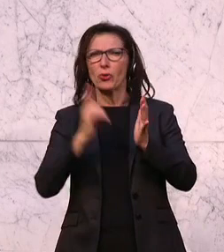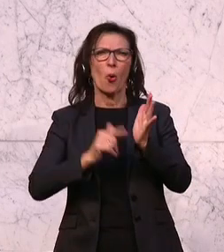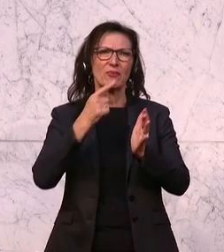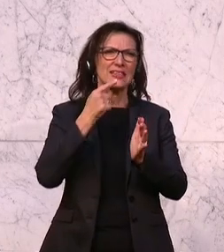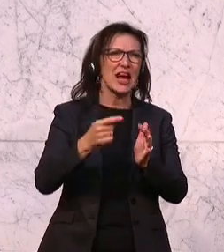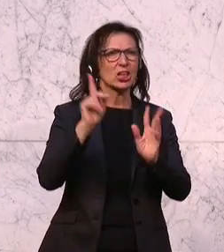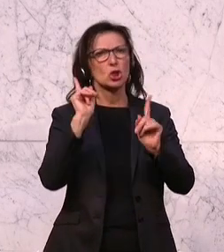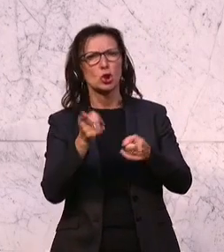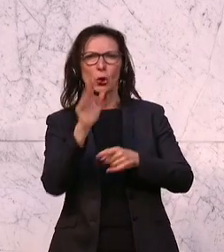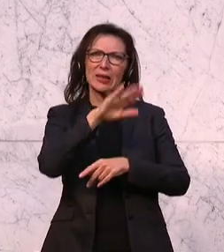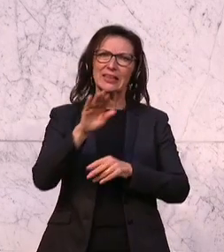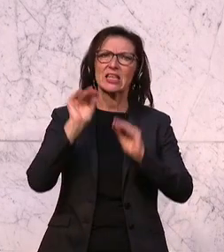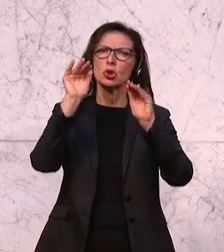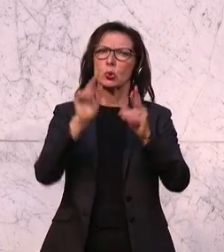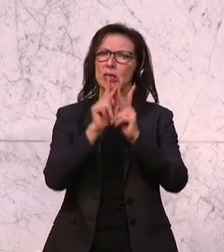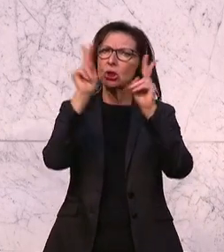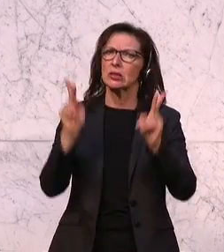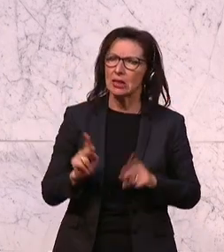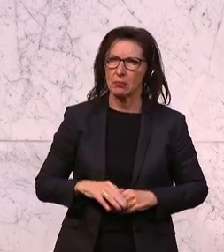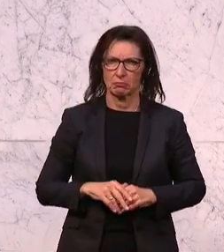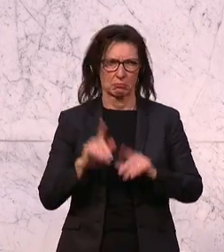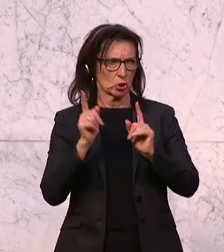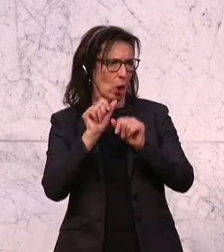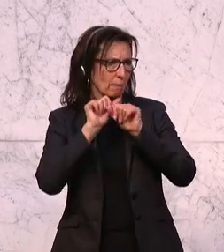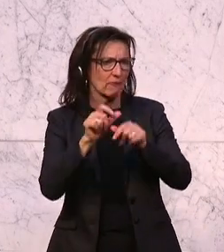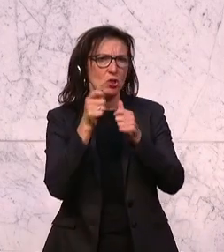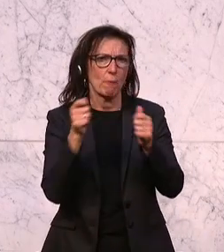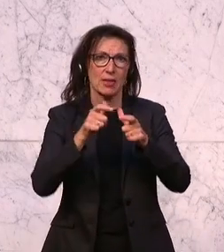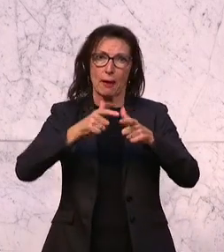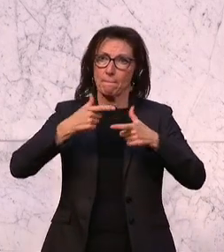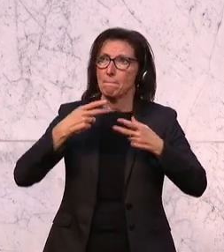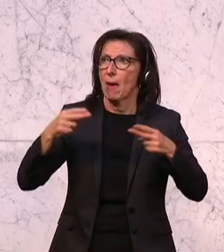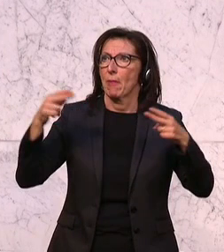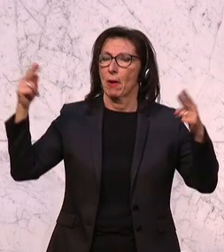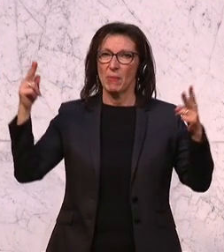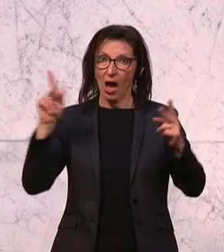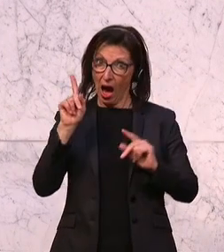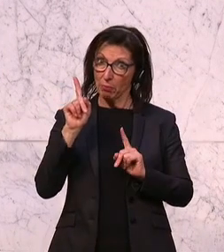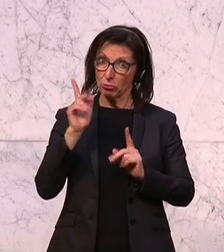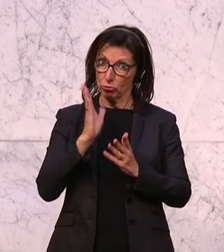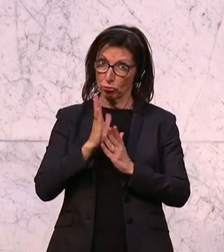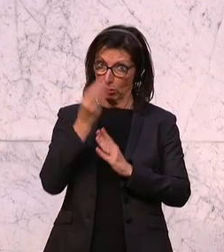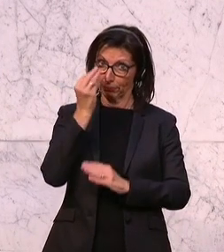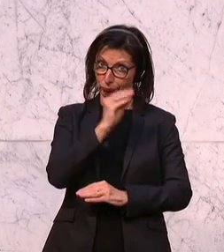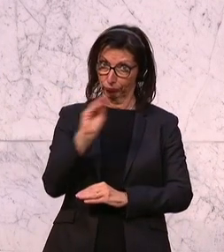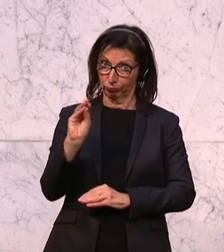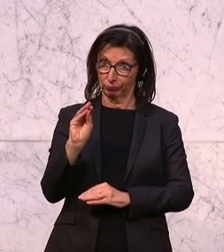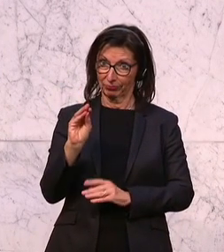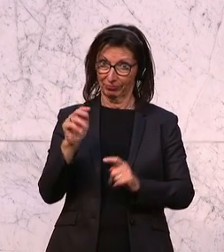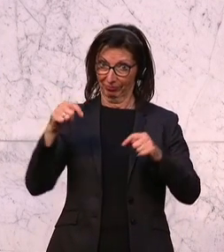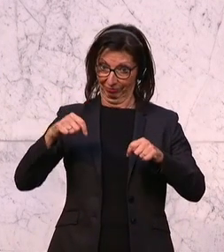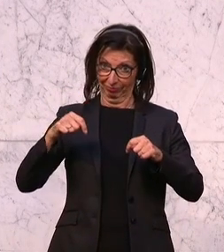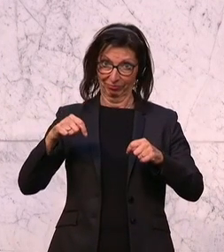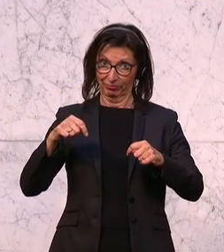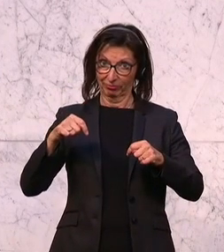Kinderschutzkonzepten, der Ausbau von Präventionsmaßnahmen. Aber ich muss hier schon festhalten, dass wir das hier, jetzt hier nicht